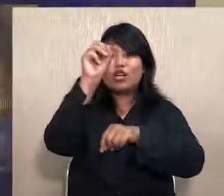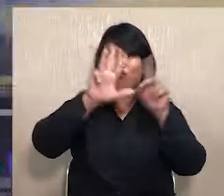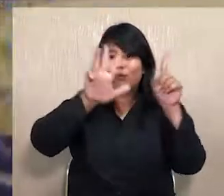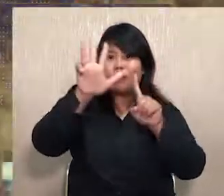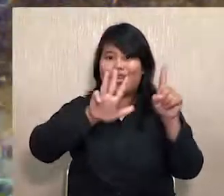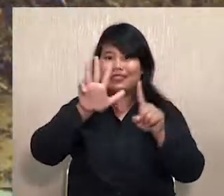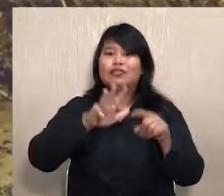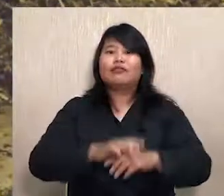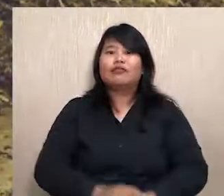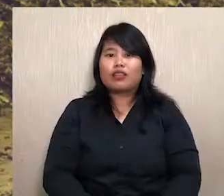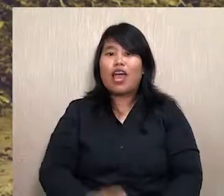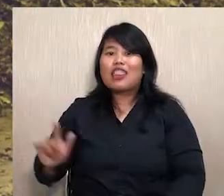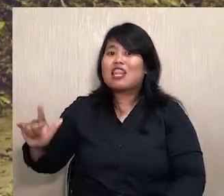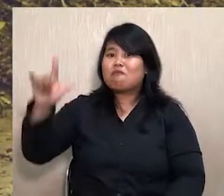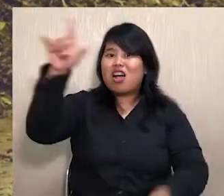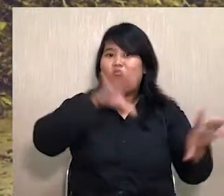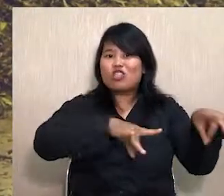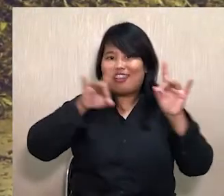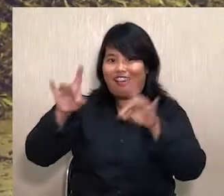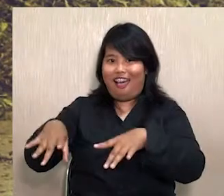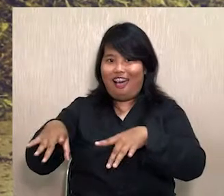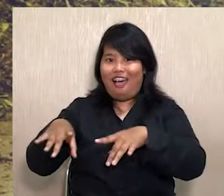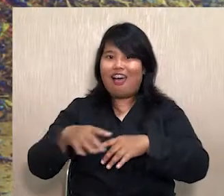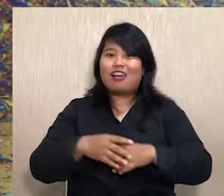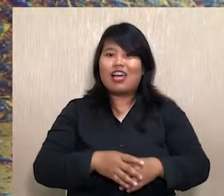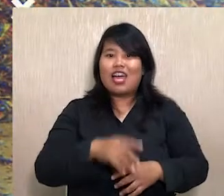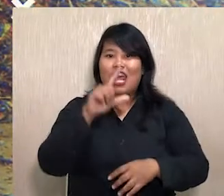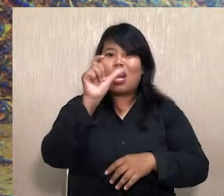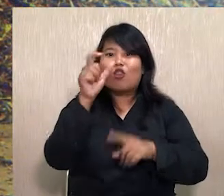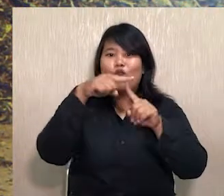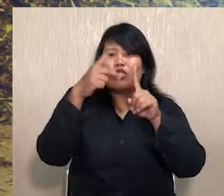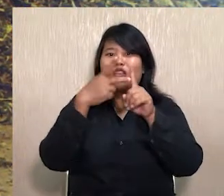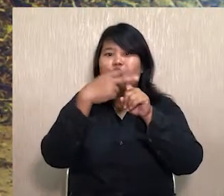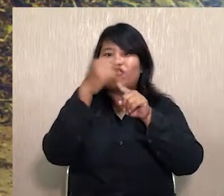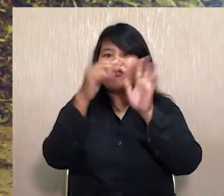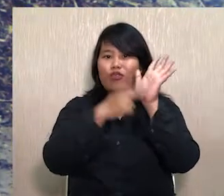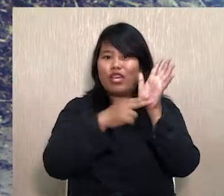Terbang ke Australia, Routfing Gali Ilmu Industri Peternakan.